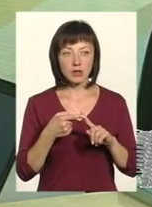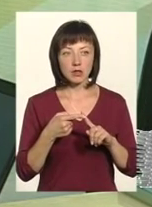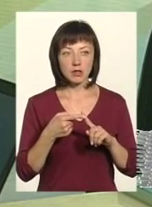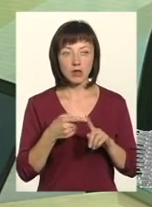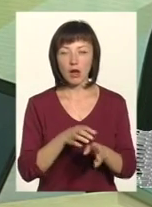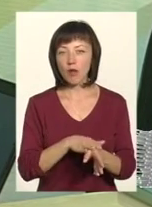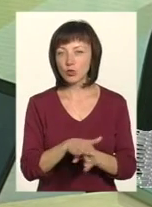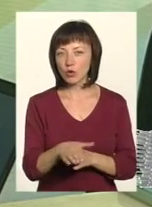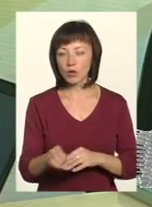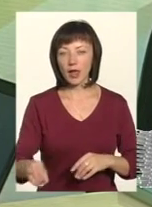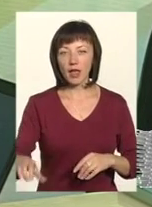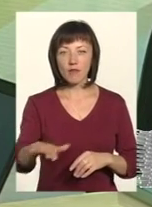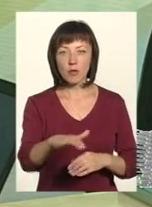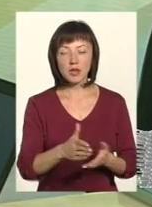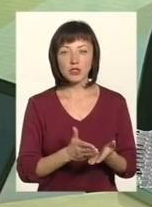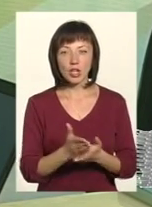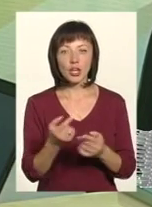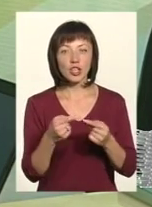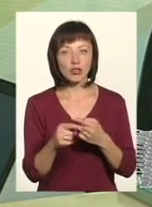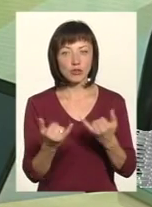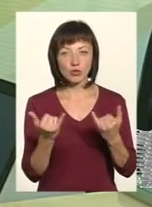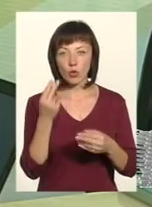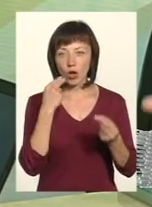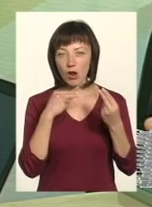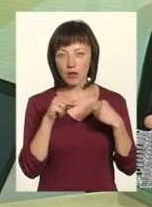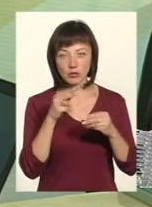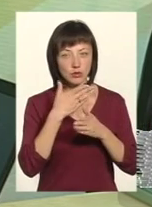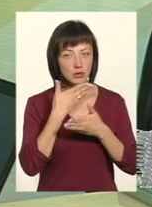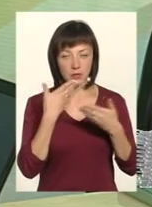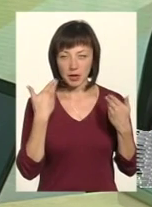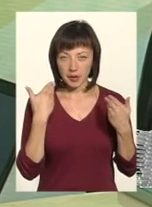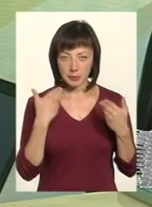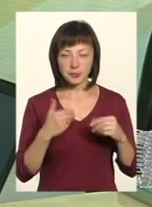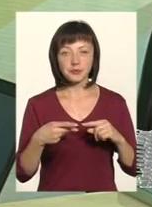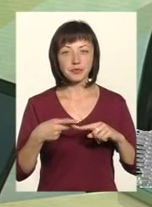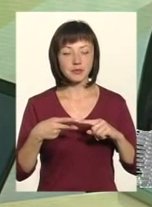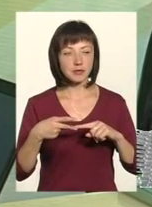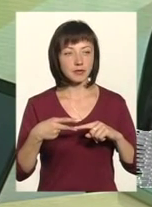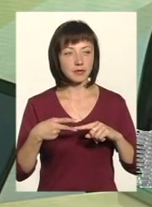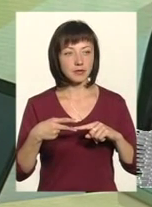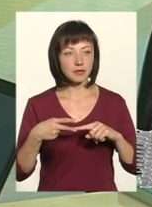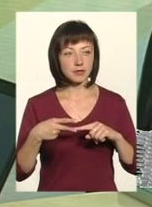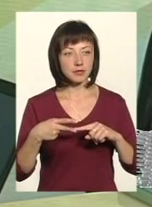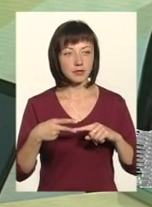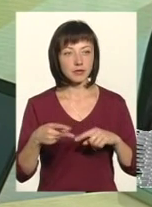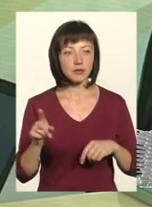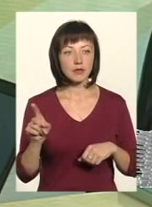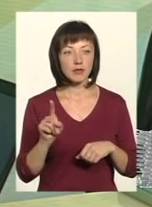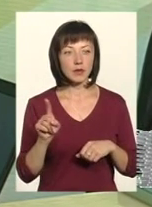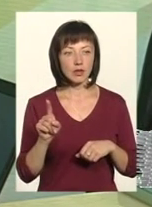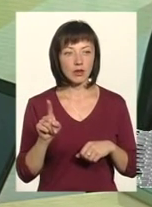європейський шлях і іншого на сьогоднішній день краще не запропоновано. І інша річ, що